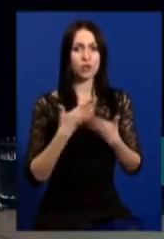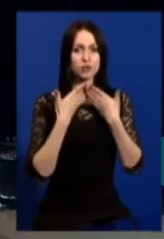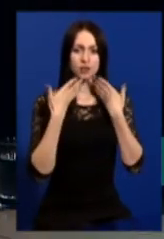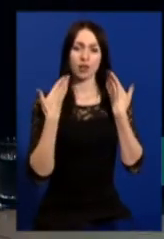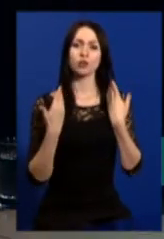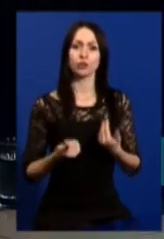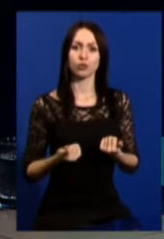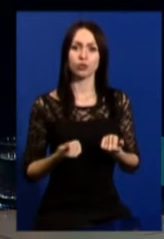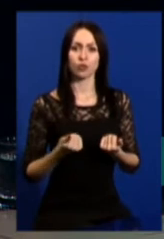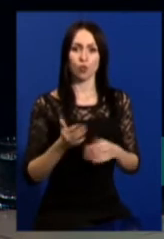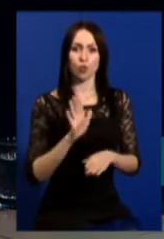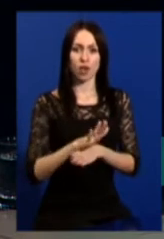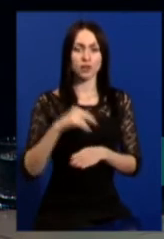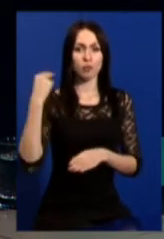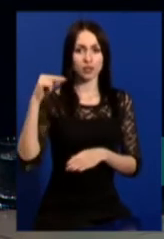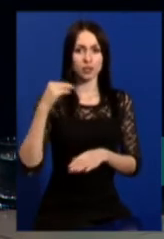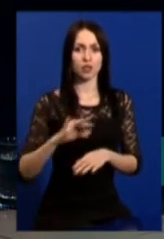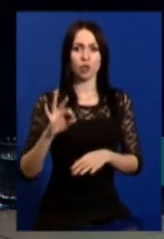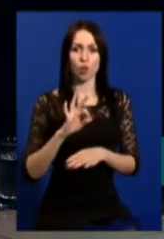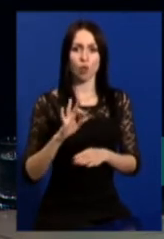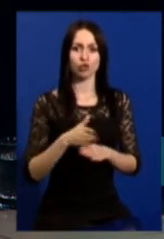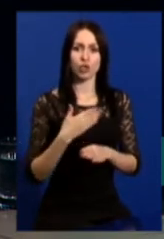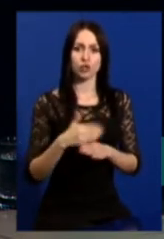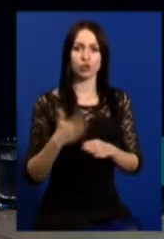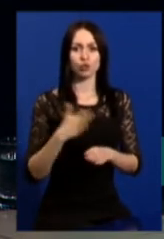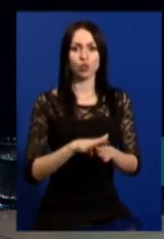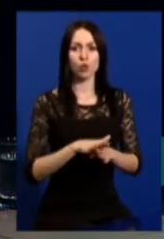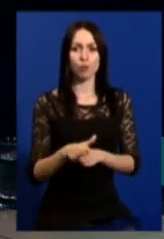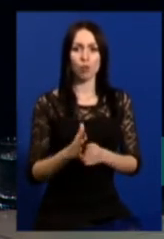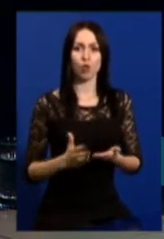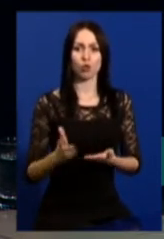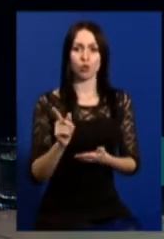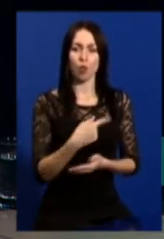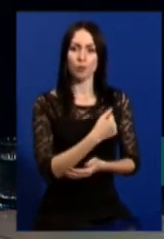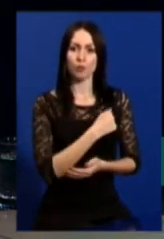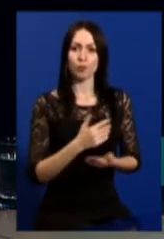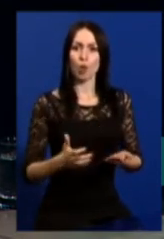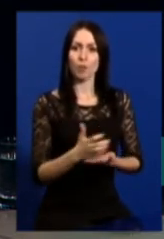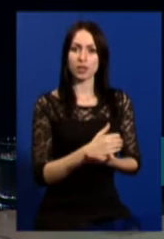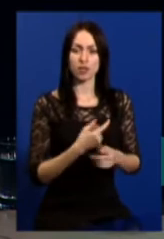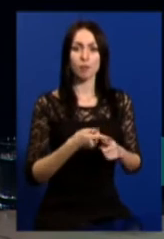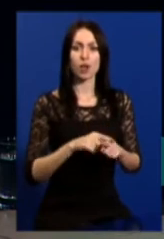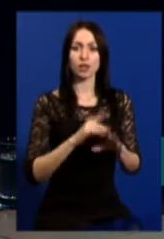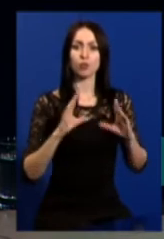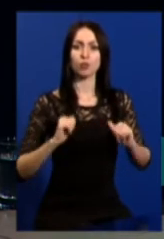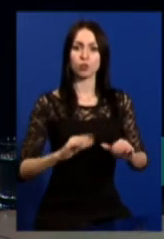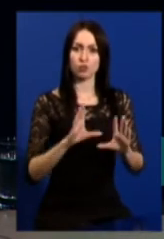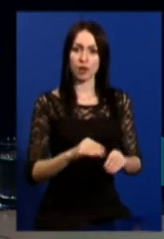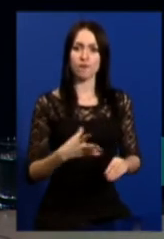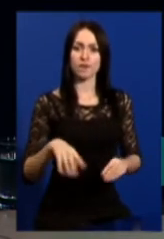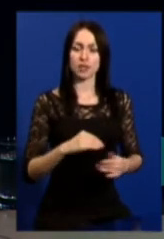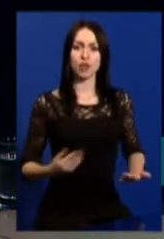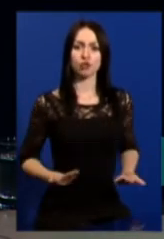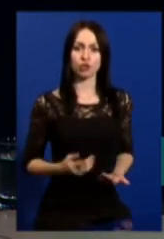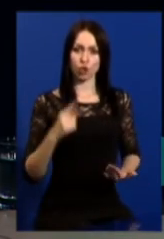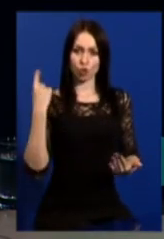указу президента про часткову або повну мобілізацію, тому заспокою всіх мешканців